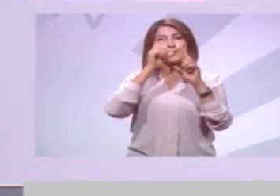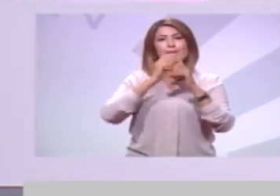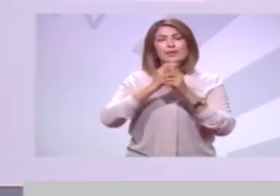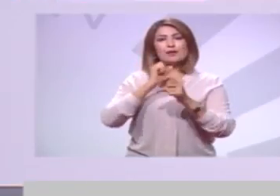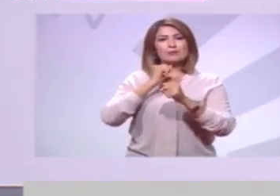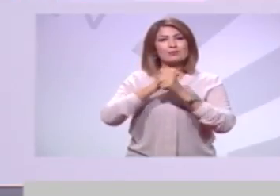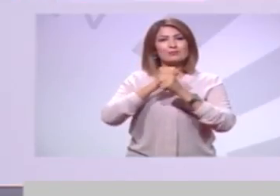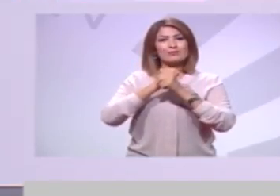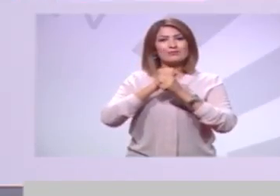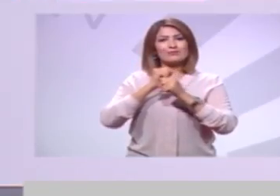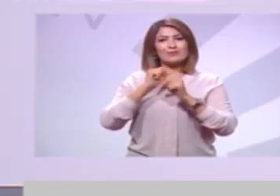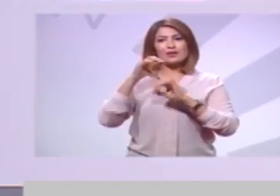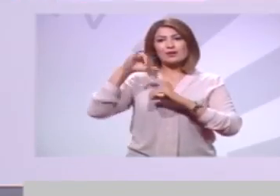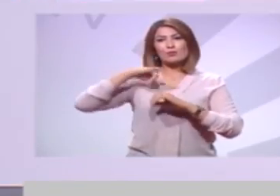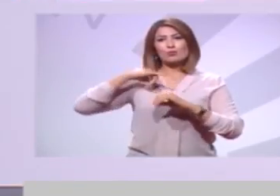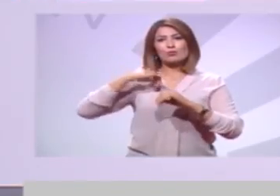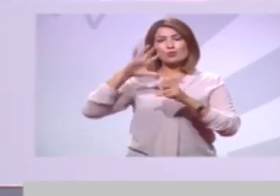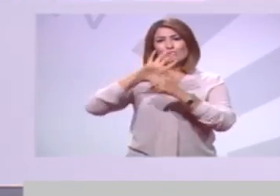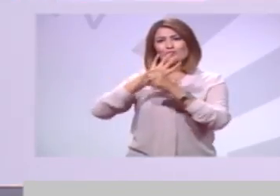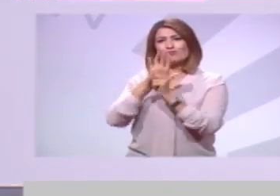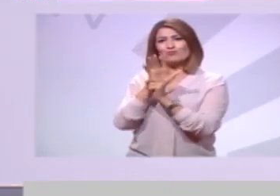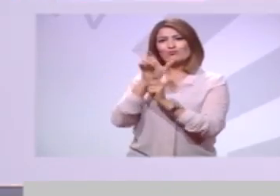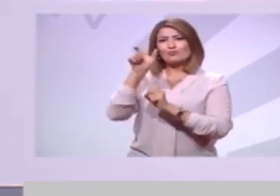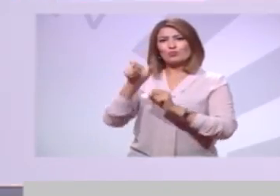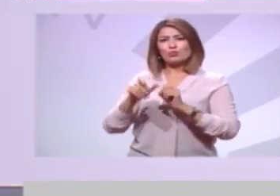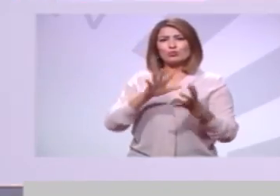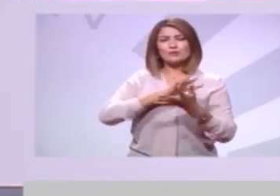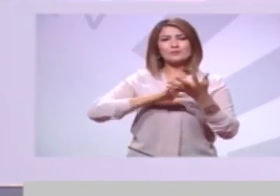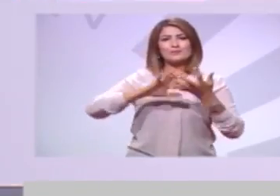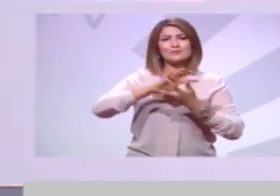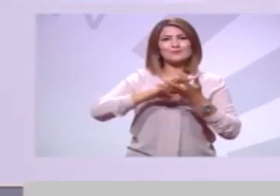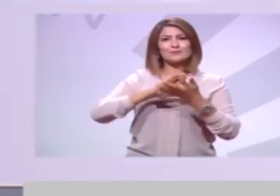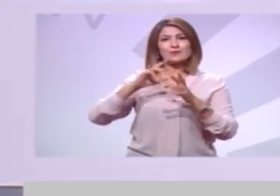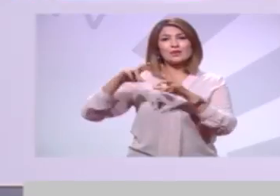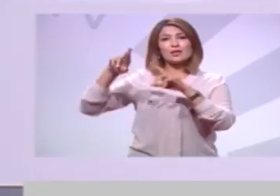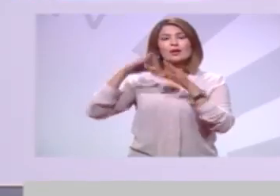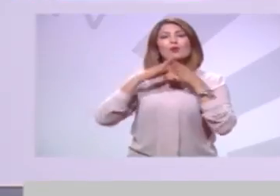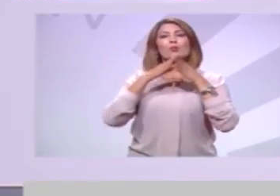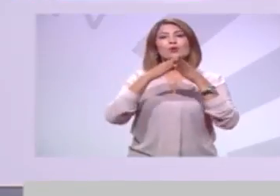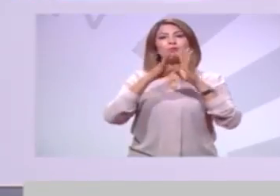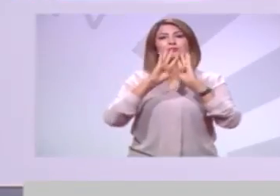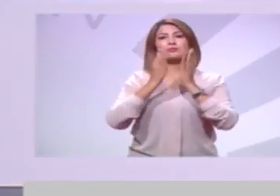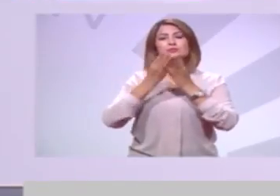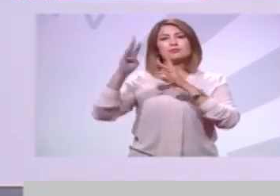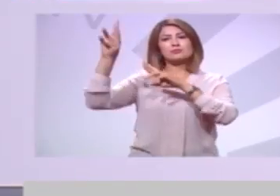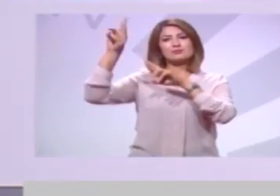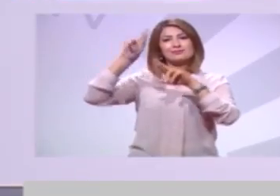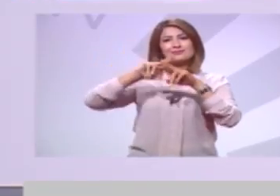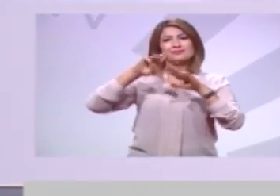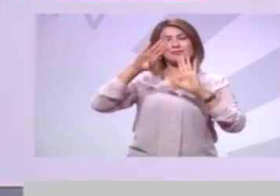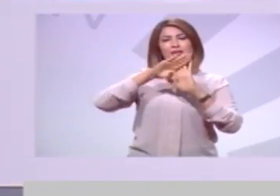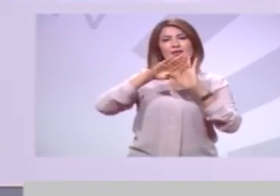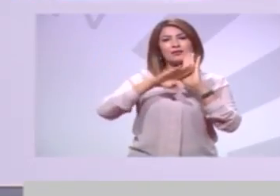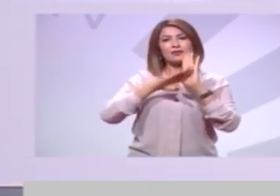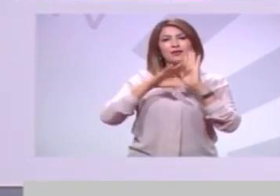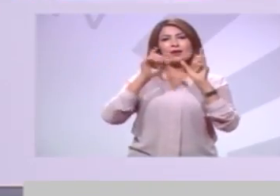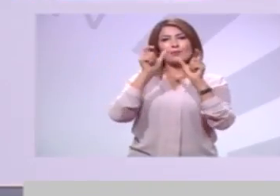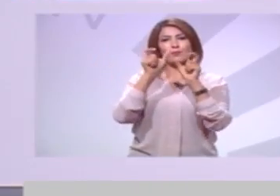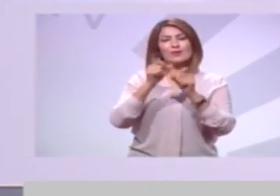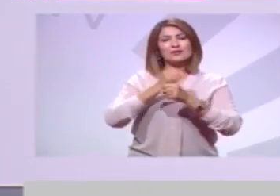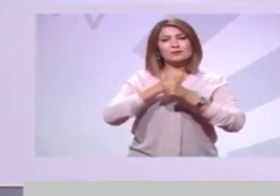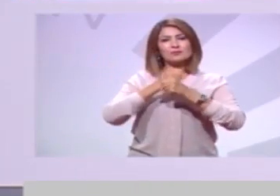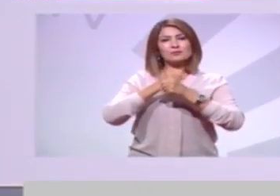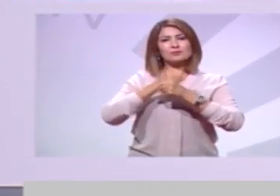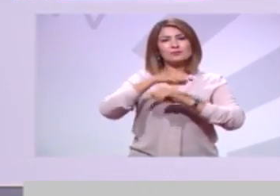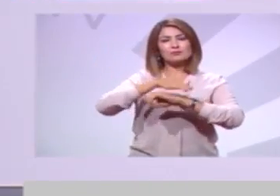شبابنا مهمش ونطالب بإعادة برنامج التشغيلي